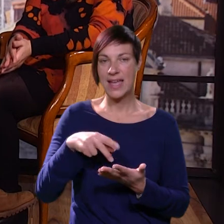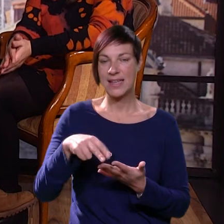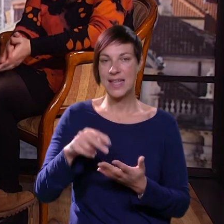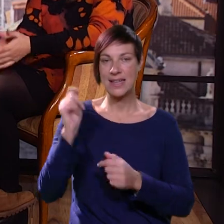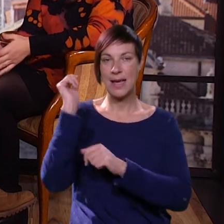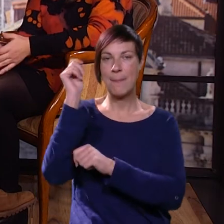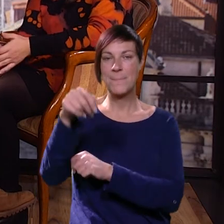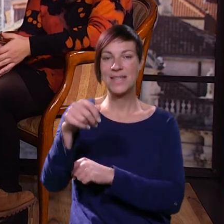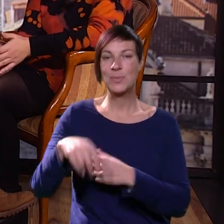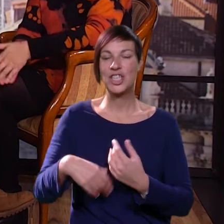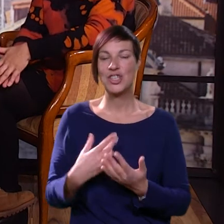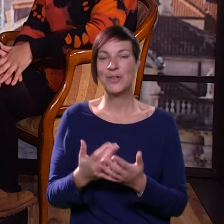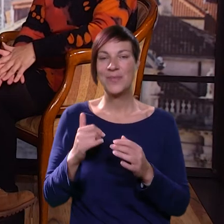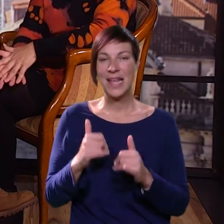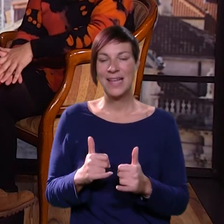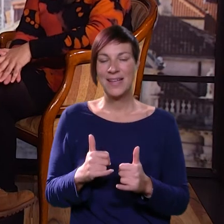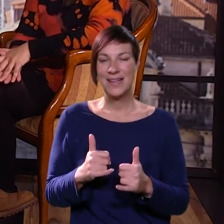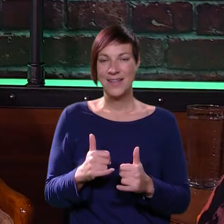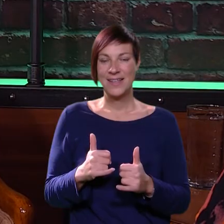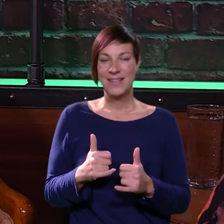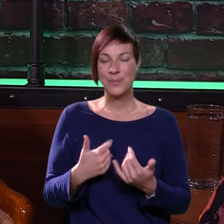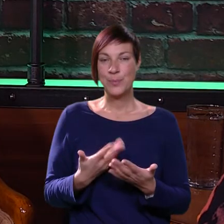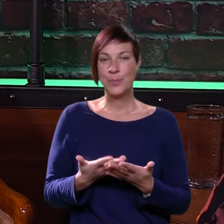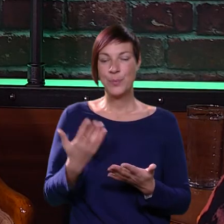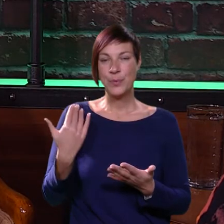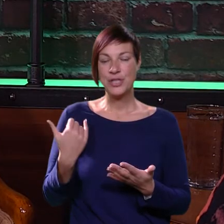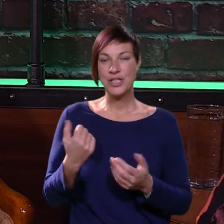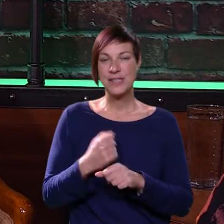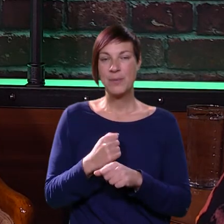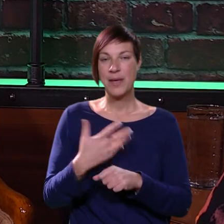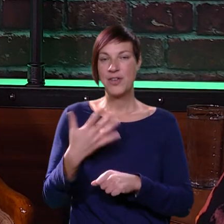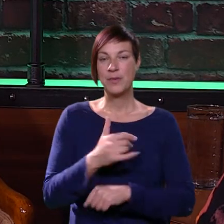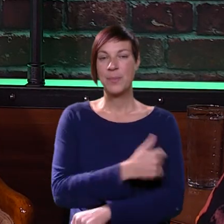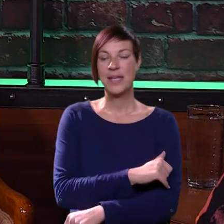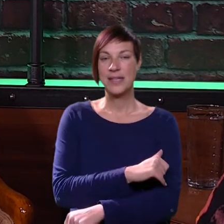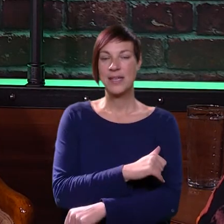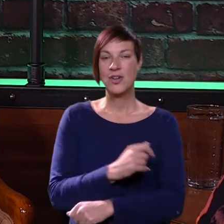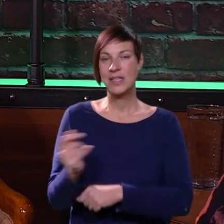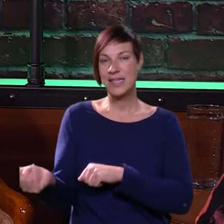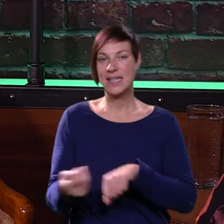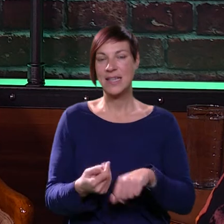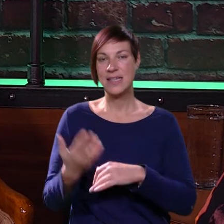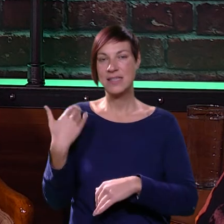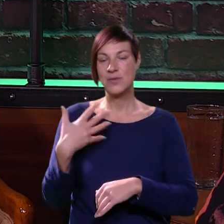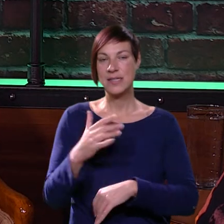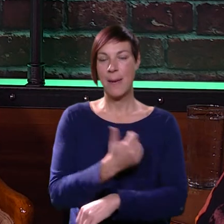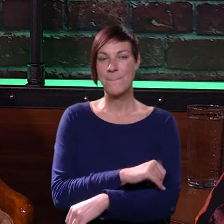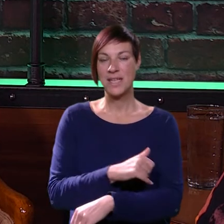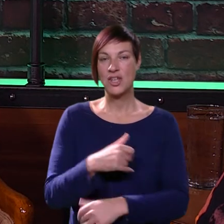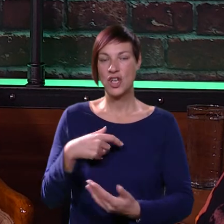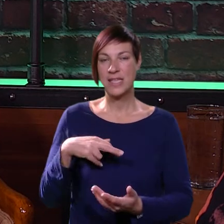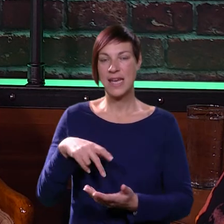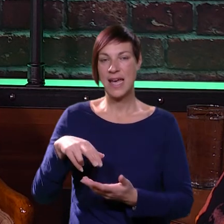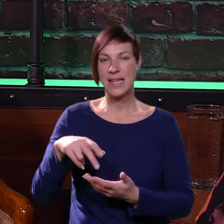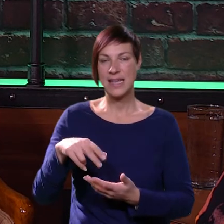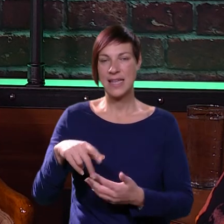atletika, i badminton. Tako je, sad je, ono, pošto ona inoče se bavi od pete godine na tenisom, a ona za od pet godina je